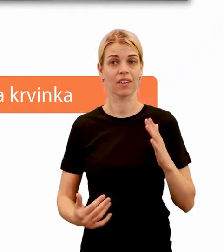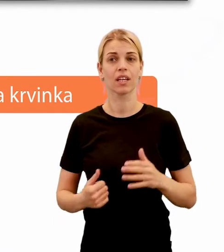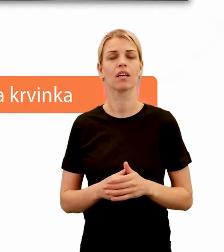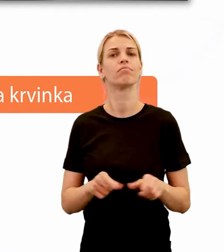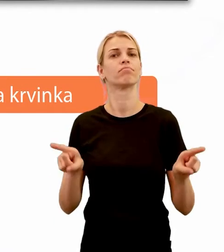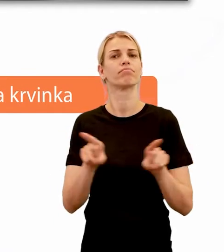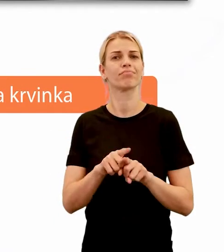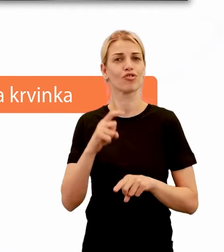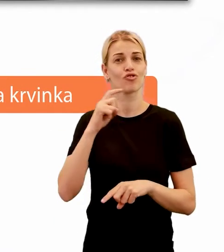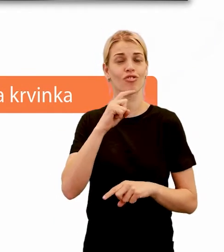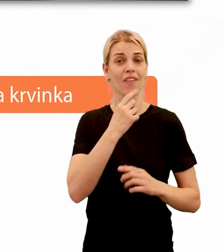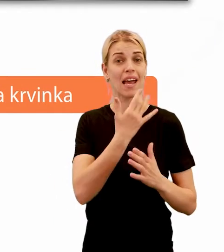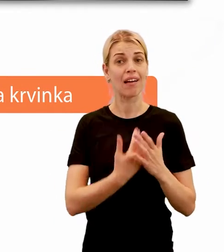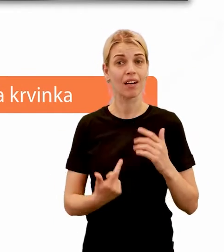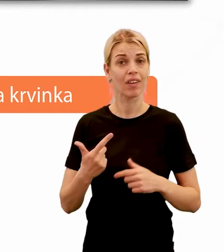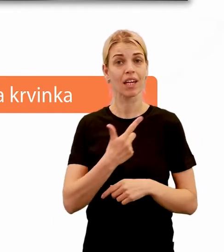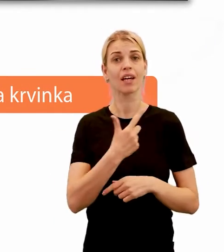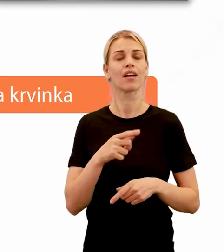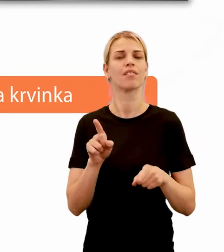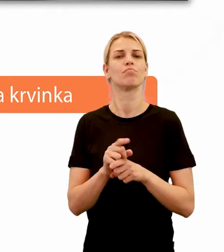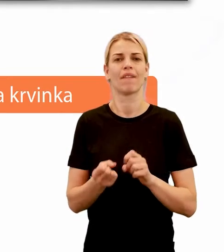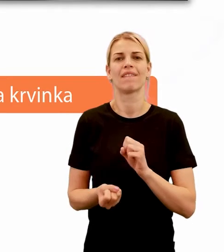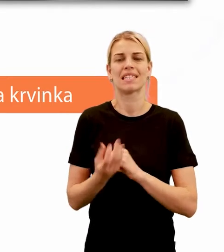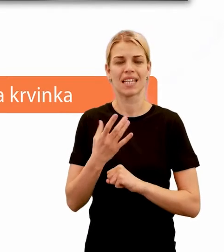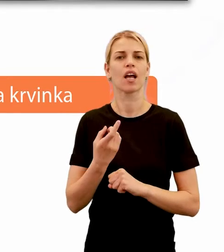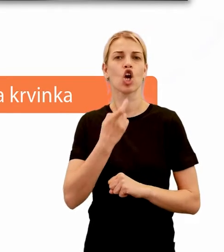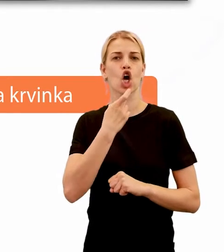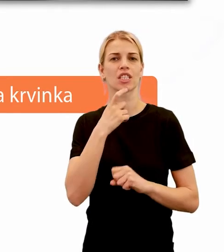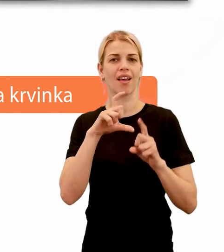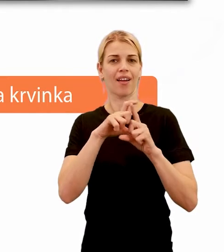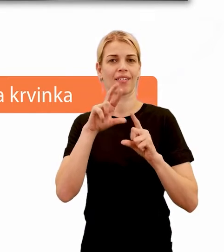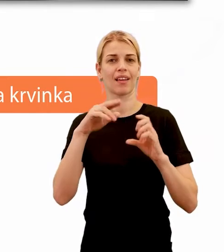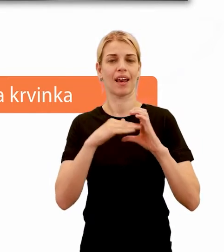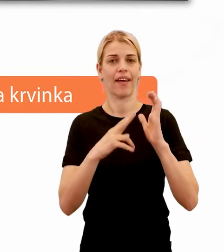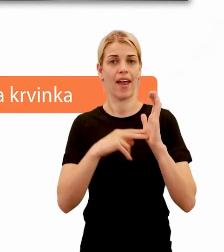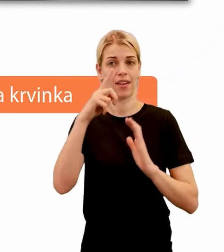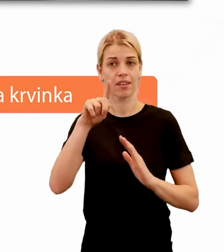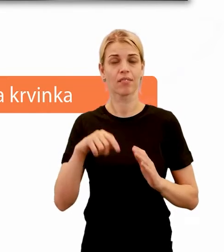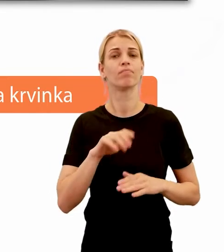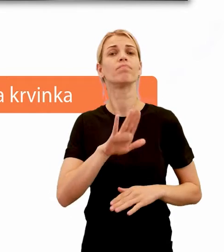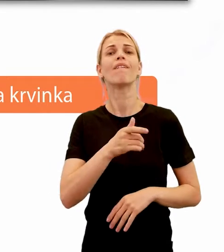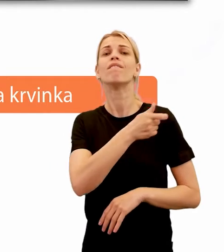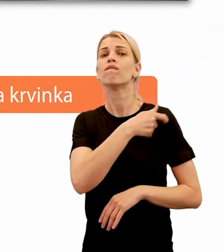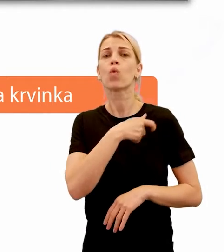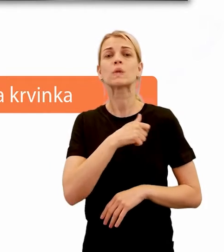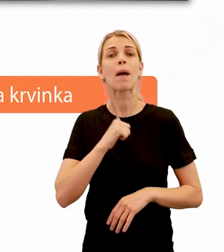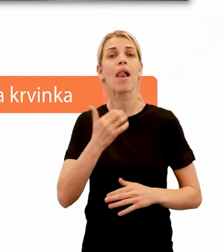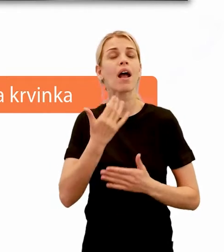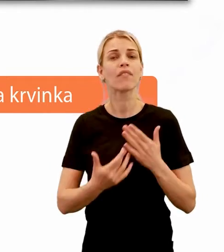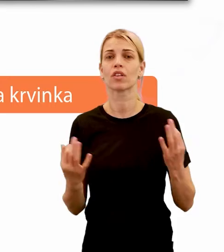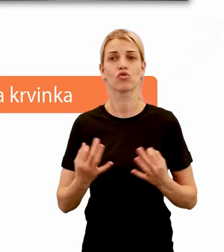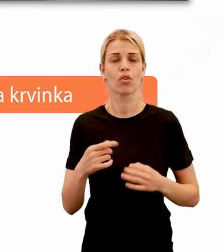Rovnako ako červené krvinky, aj tieto vznikajú v kostnej dreni. Majú rôzne funkcie, ale v prvom rade